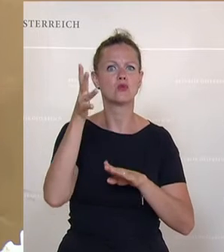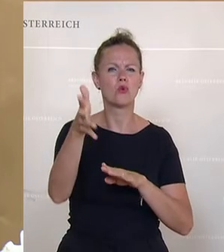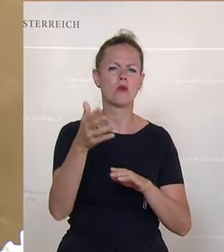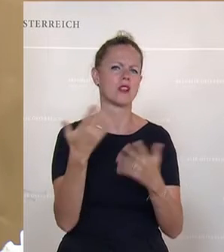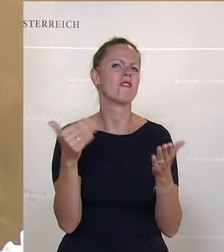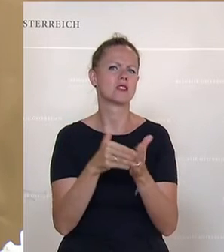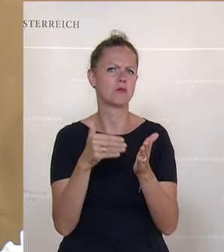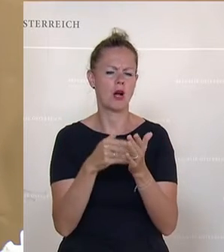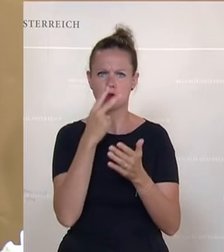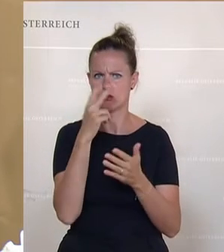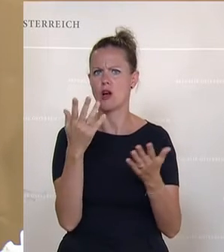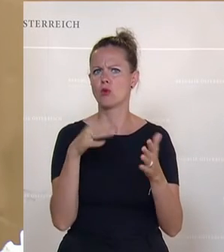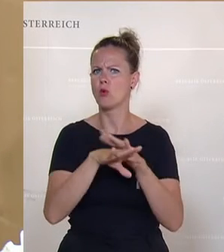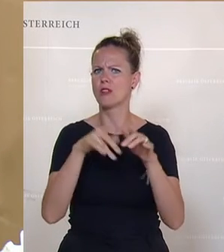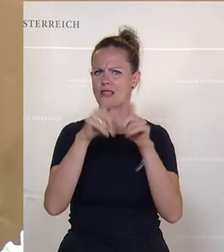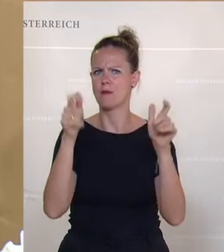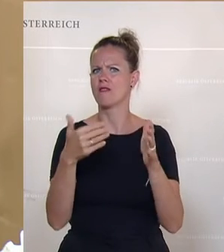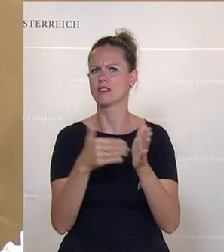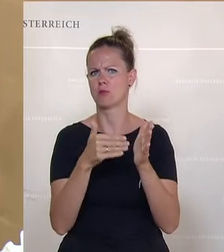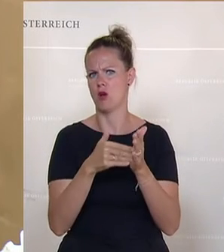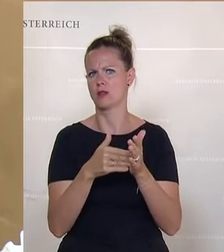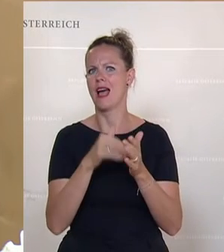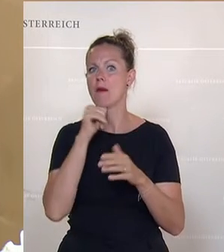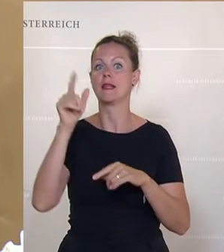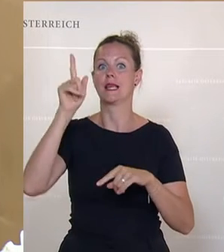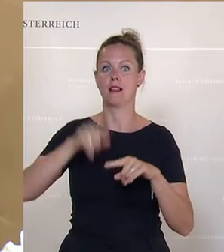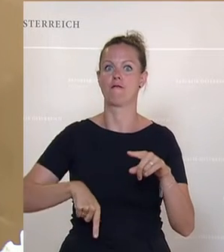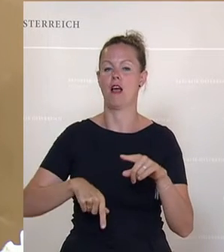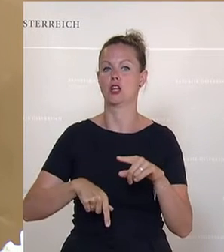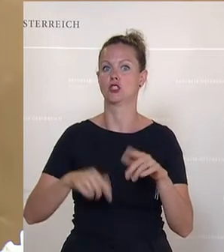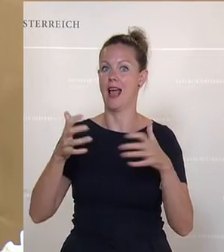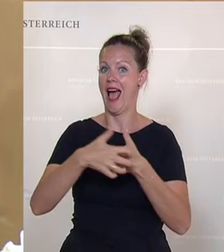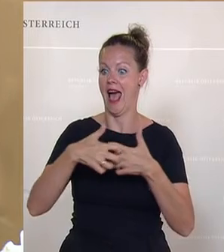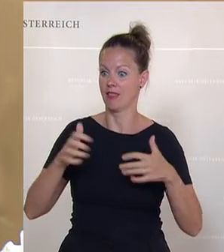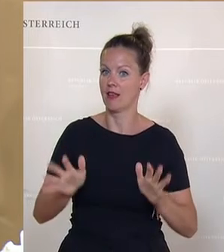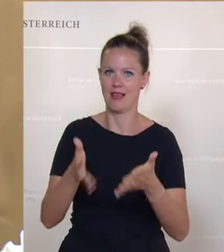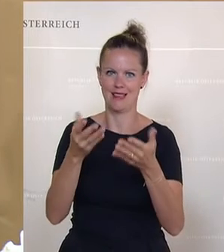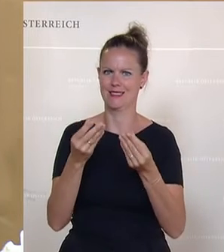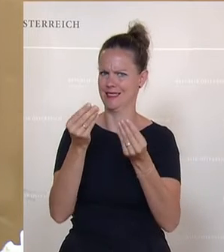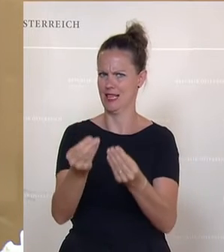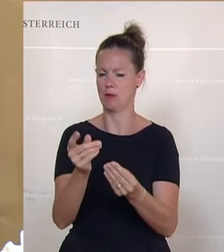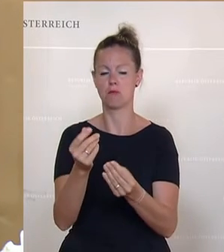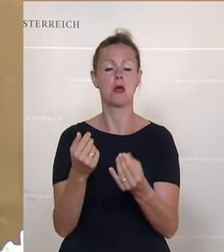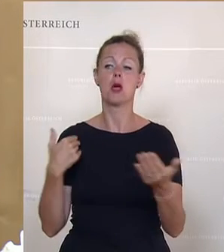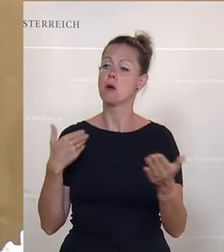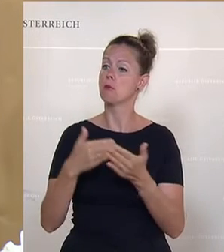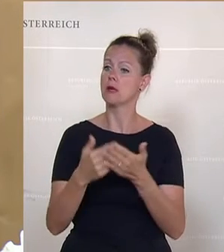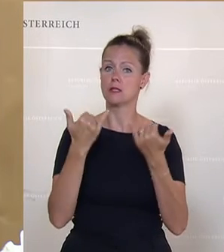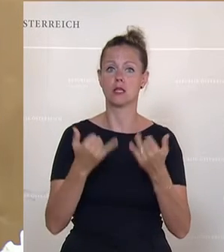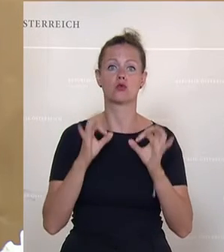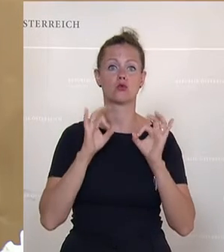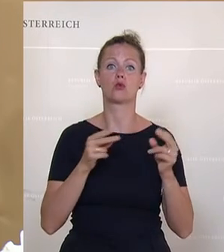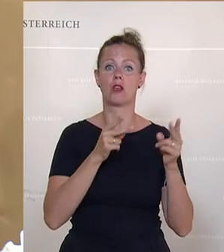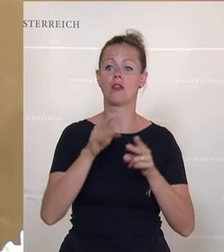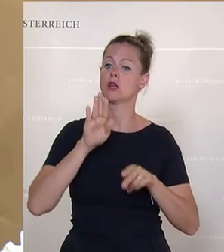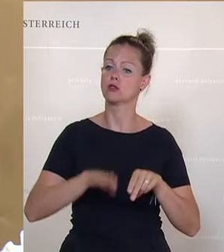Krise zu bekommen, aber nicht falsche Anreize zu setzen. Ich glaube, wir haben bis dato einen sehr guten Weg gefunden, dass wir eine schrittweise Verlängerung in